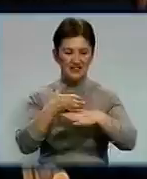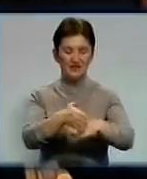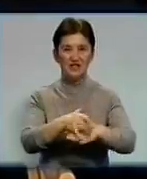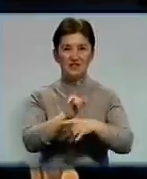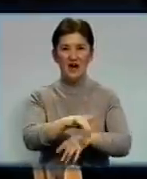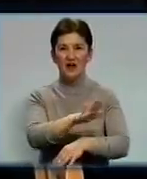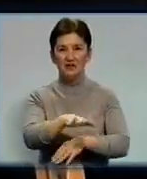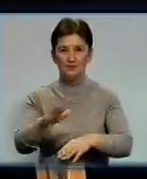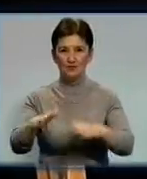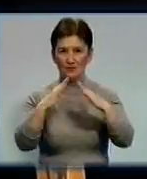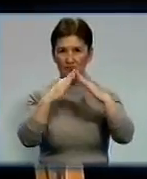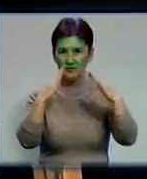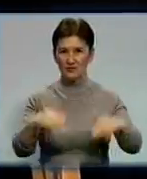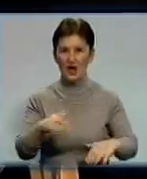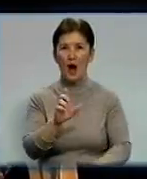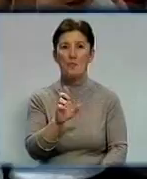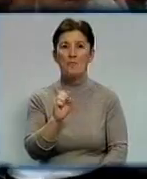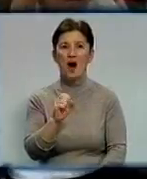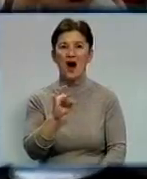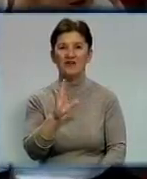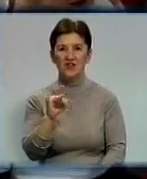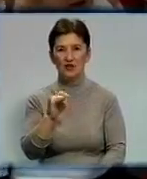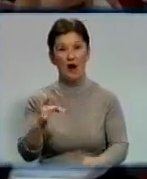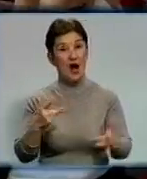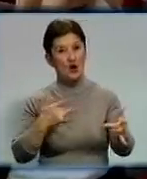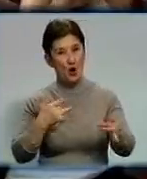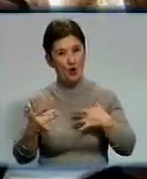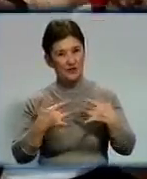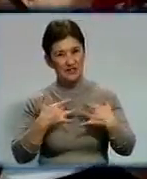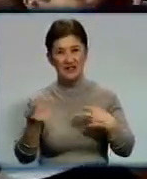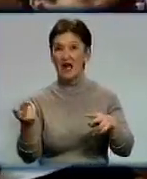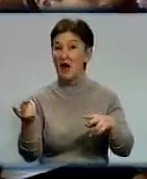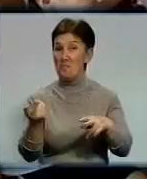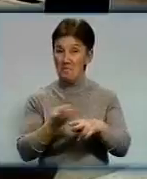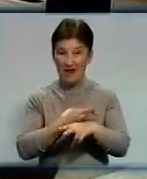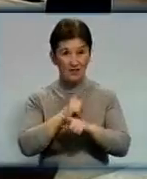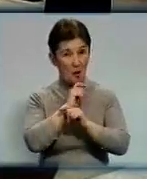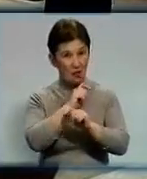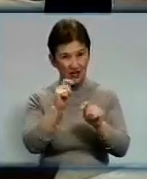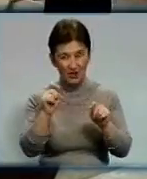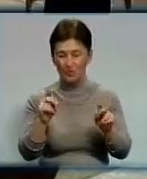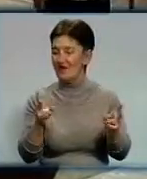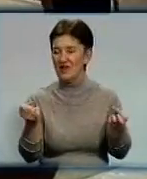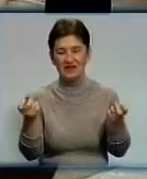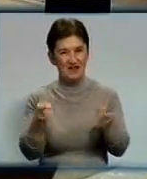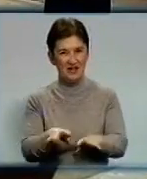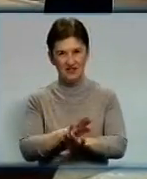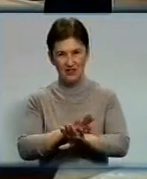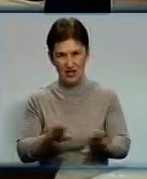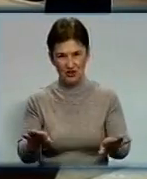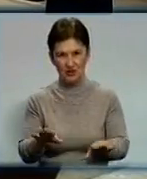вихованців дитячого будинку Барвінок. Діти віддячили гостям концертом. Без подарунків на Різдво не лишилися і маленькі парафіяни з